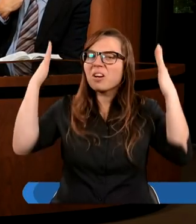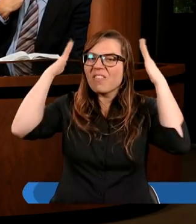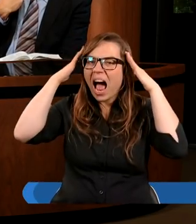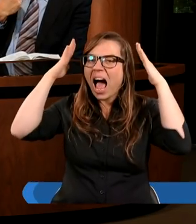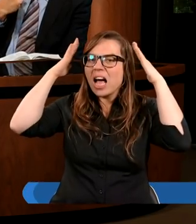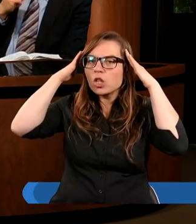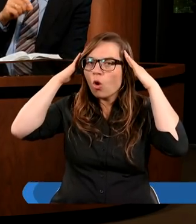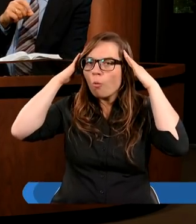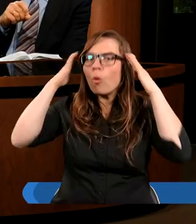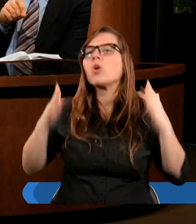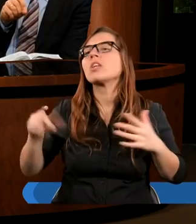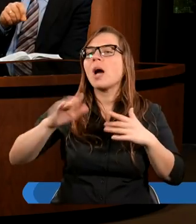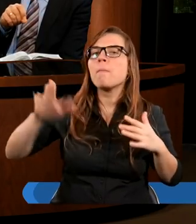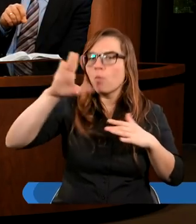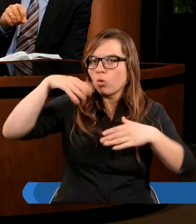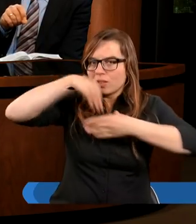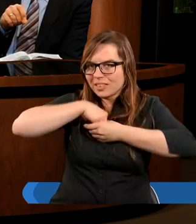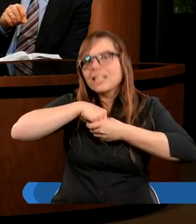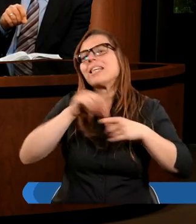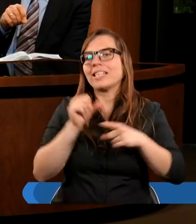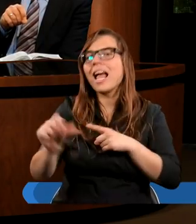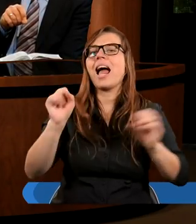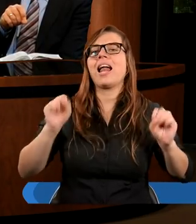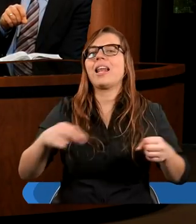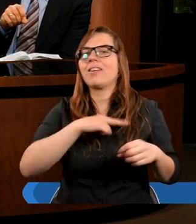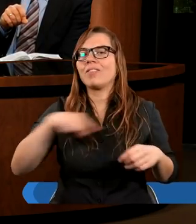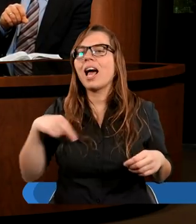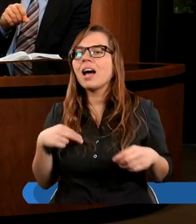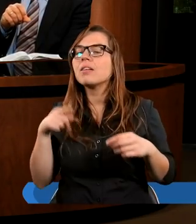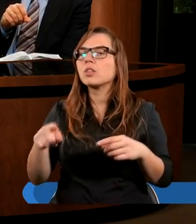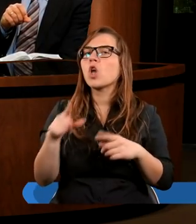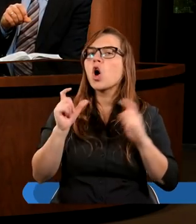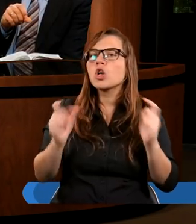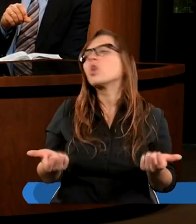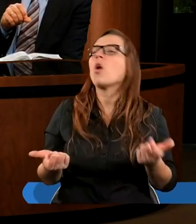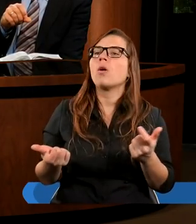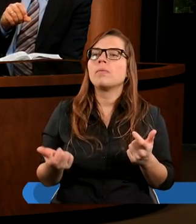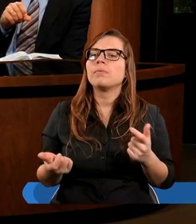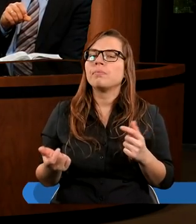właśnie, że Bóg jest pośród nas. I mi się wydaje, że to, co